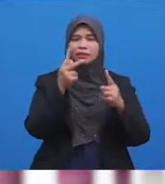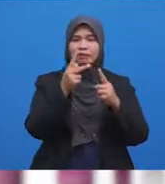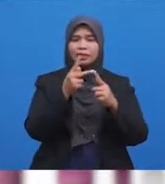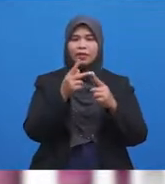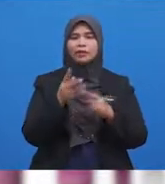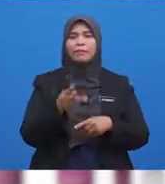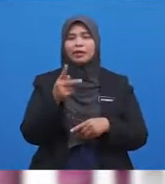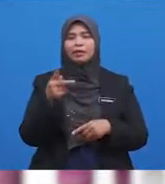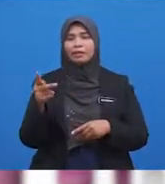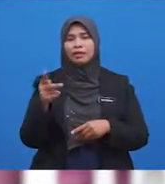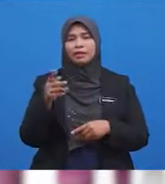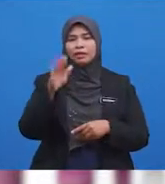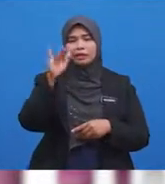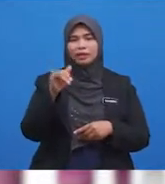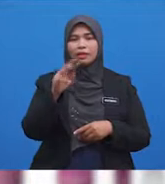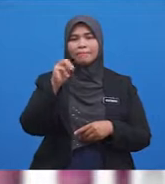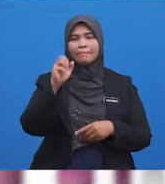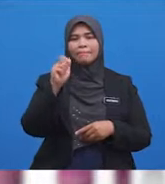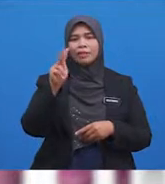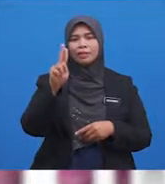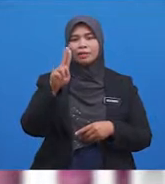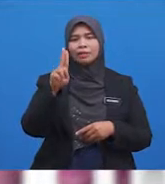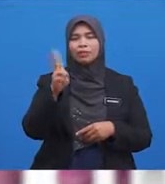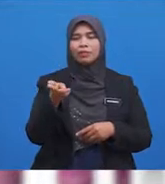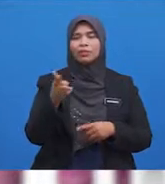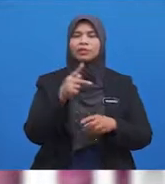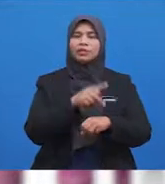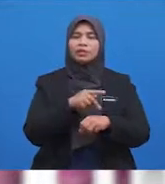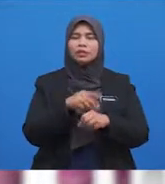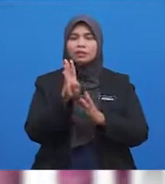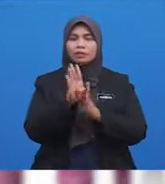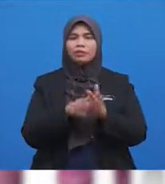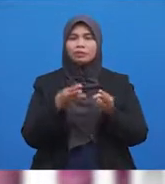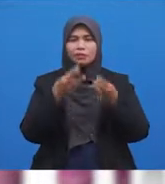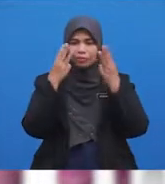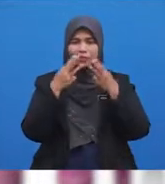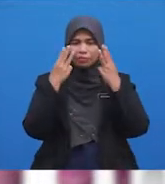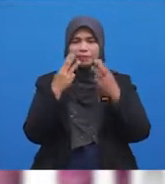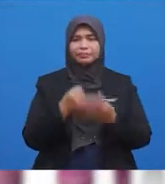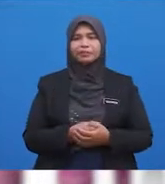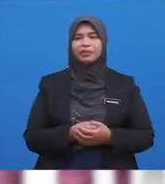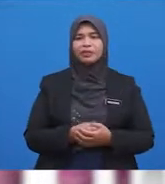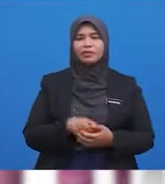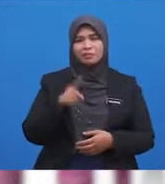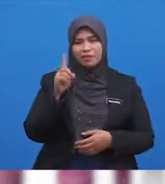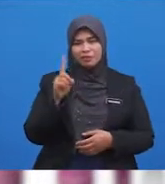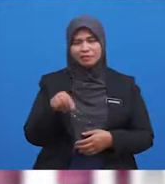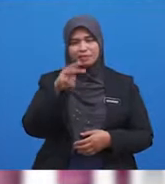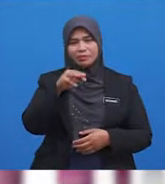pula Kepada Perkara-perkara makroh Ketika beruduk Haa Mesti